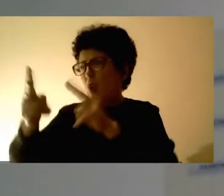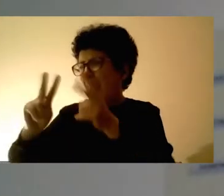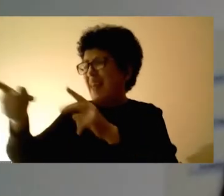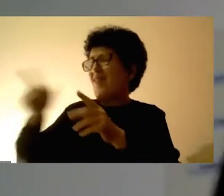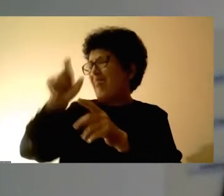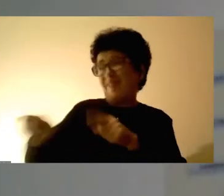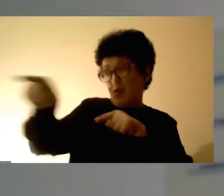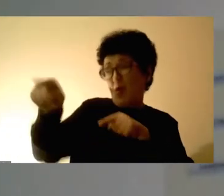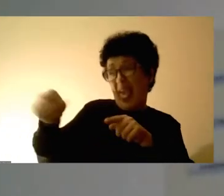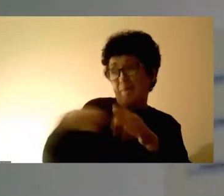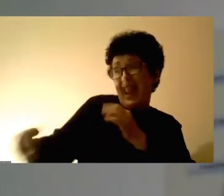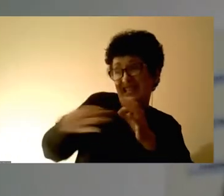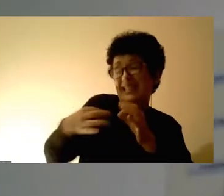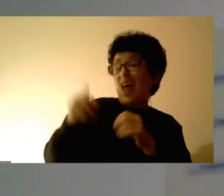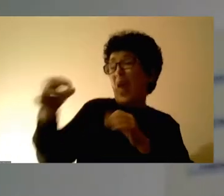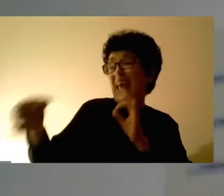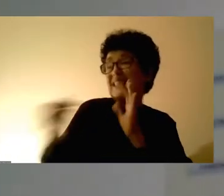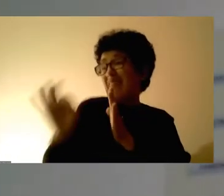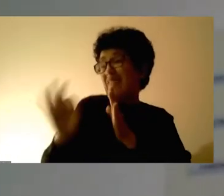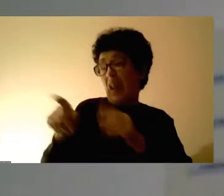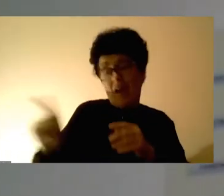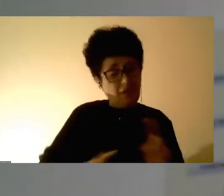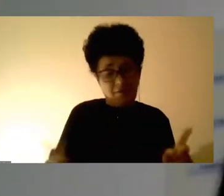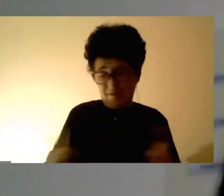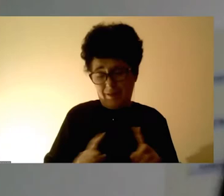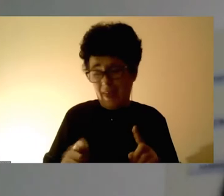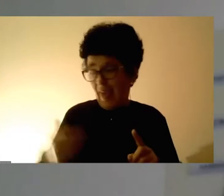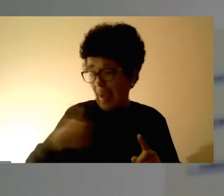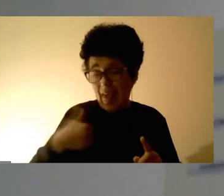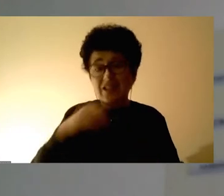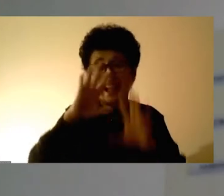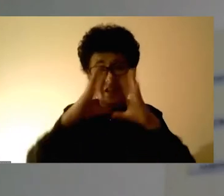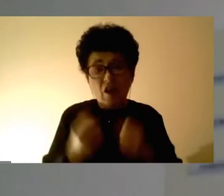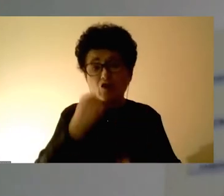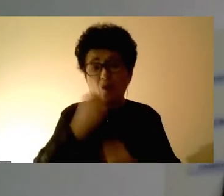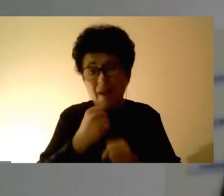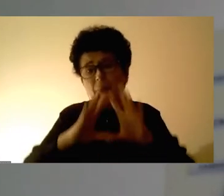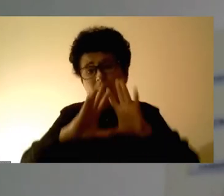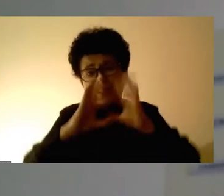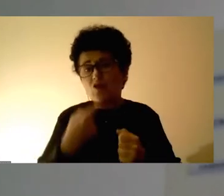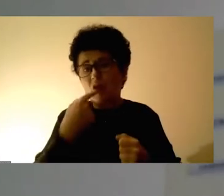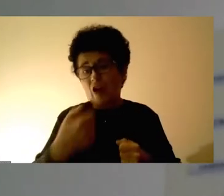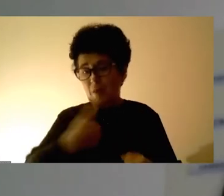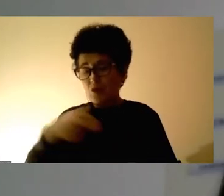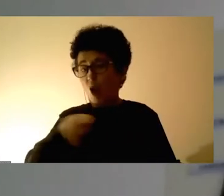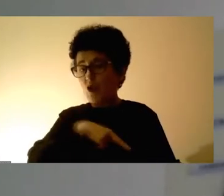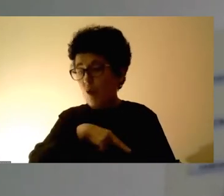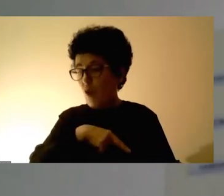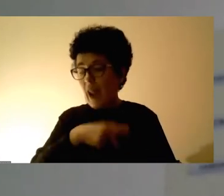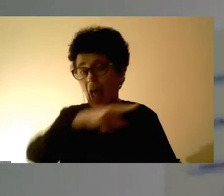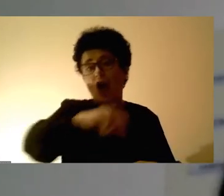обнесување не може да намали одговорност за оно што ние сме го направиле и ние сме го кажале. Често пати